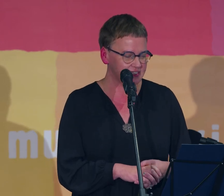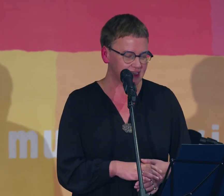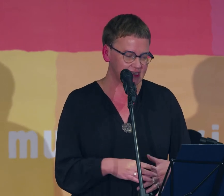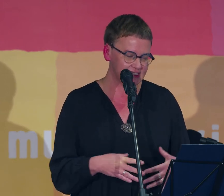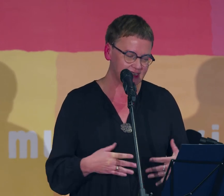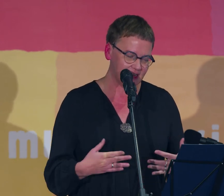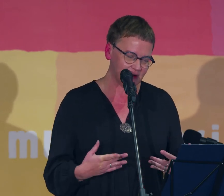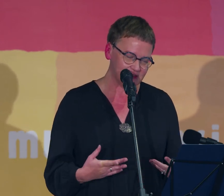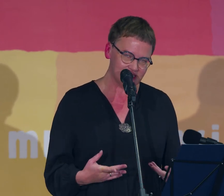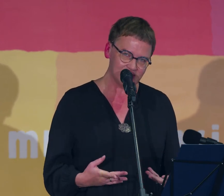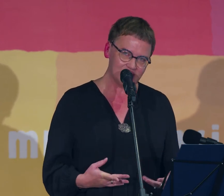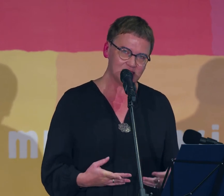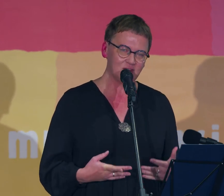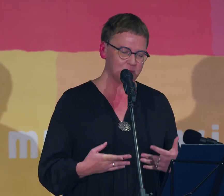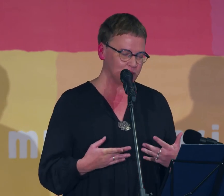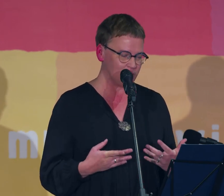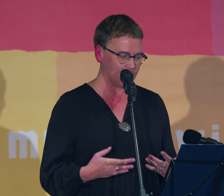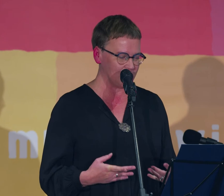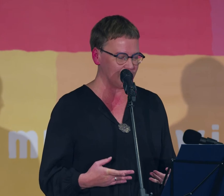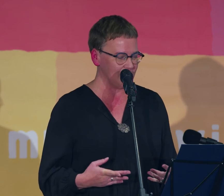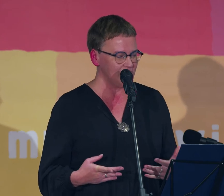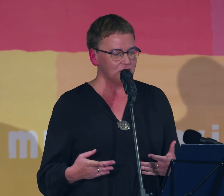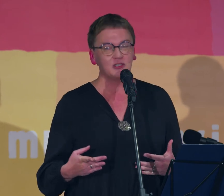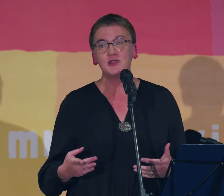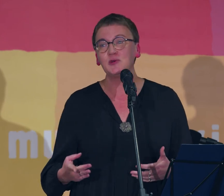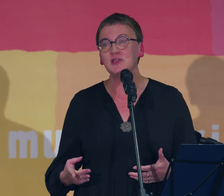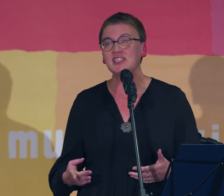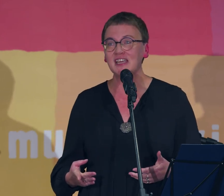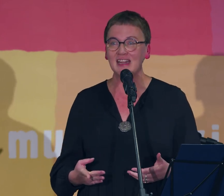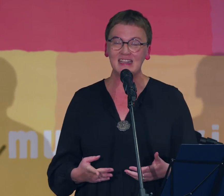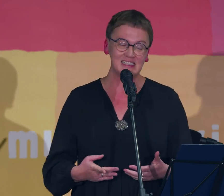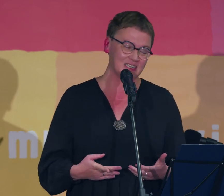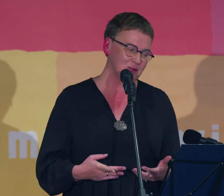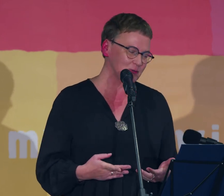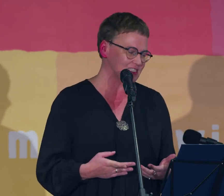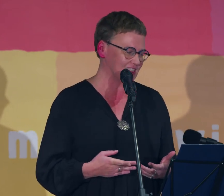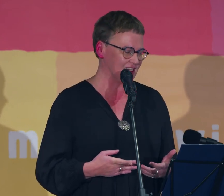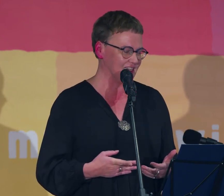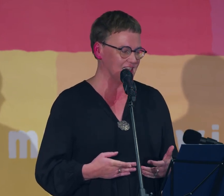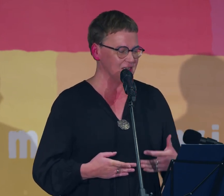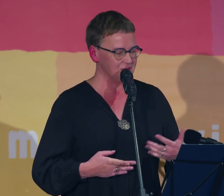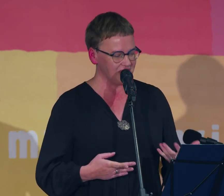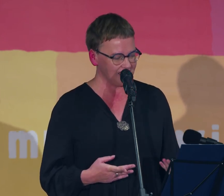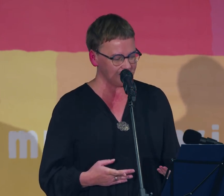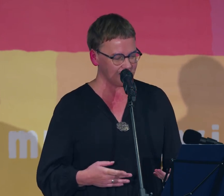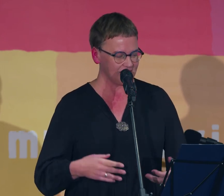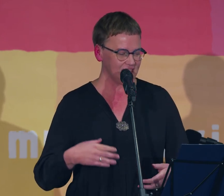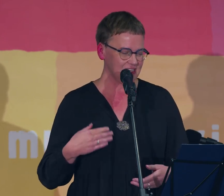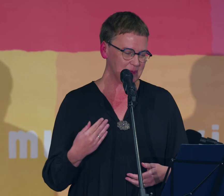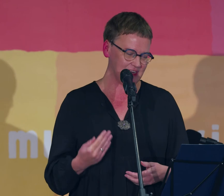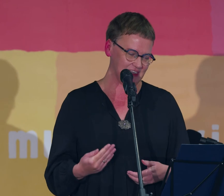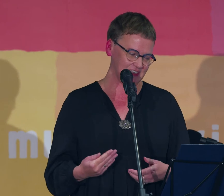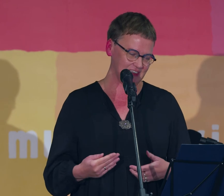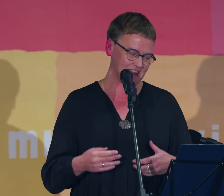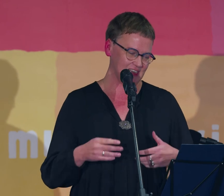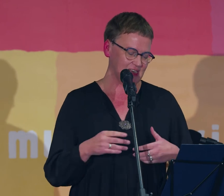brzegiem rzeki zginający się nieco w półkole sznur siedlisk ludzkich większych